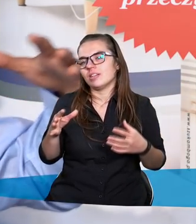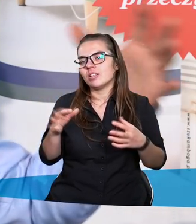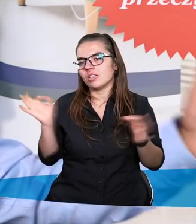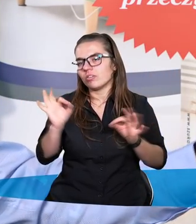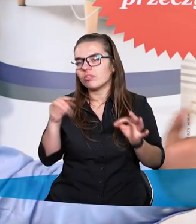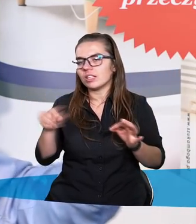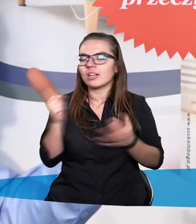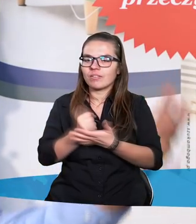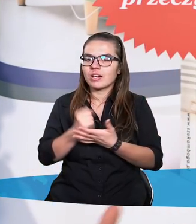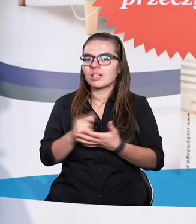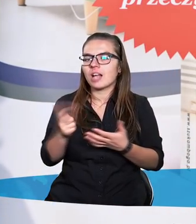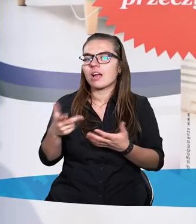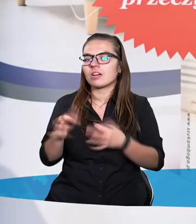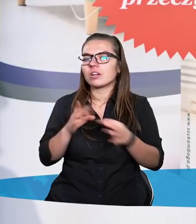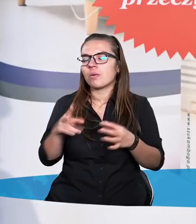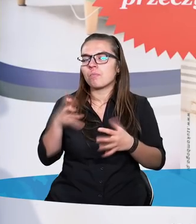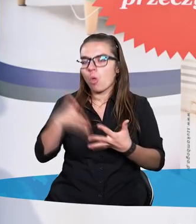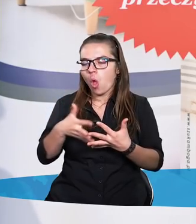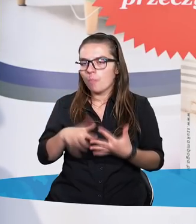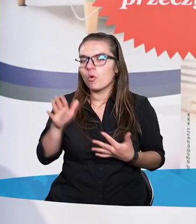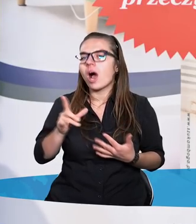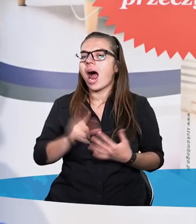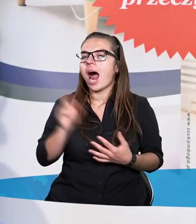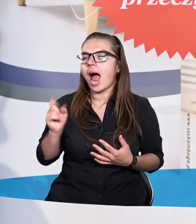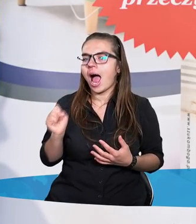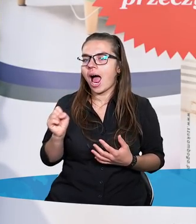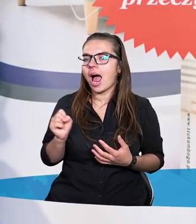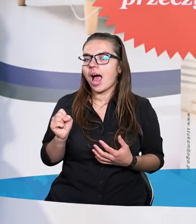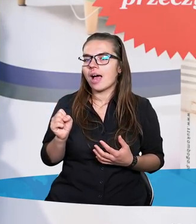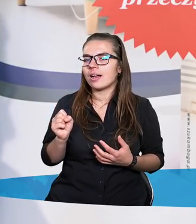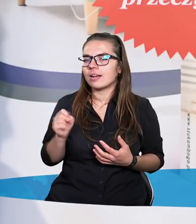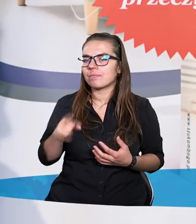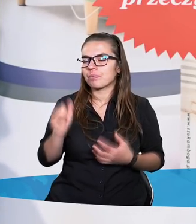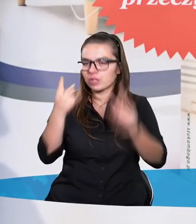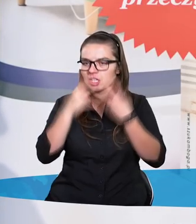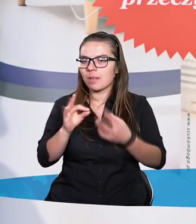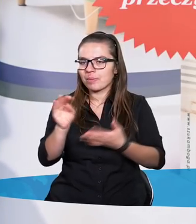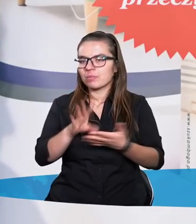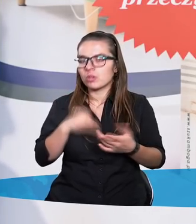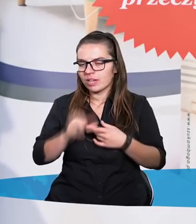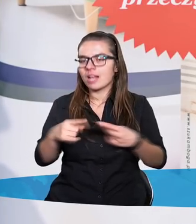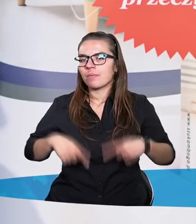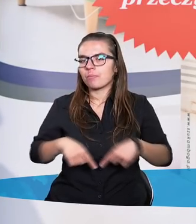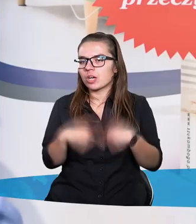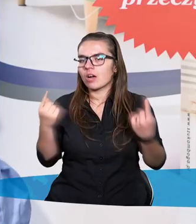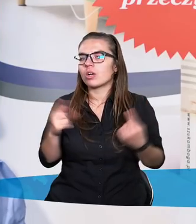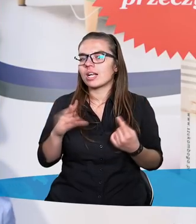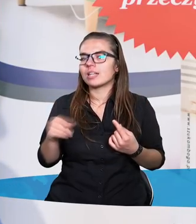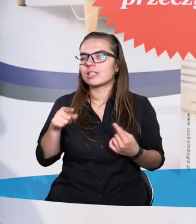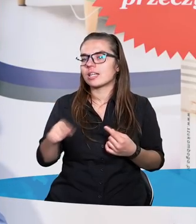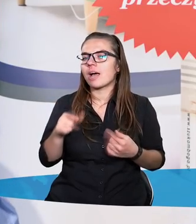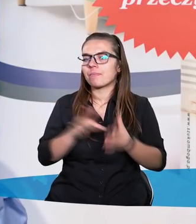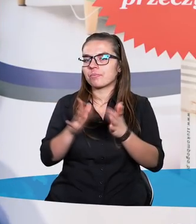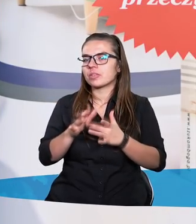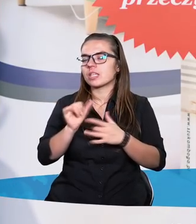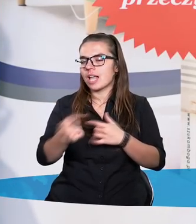chociażby całego świata, jak historia potopu. Ale gdy czytam Pismo Święte, jestem przekonany, że ten